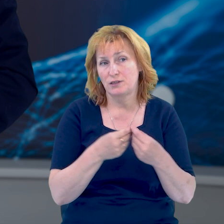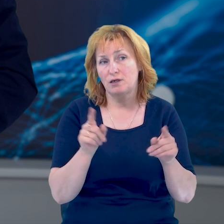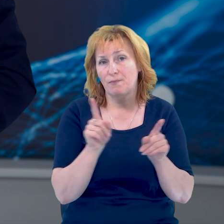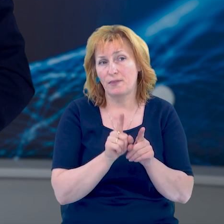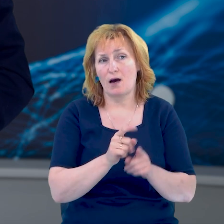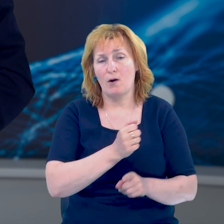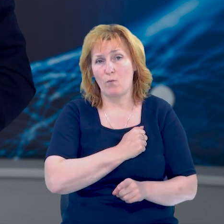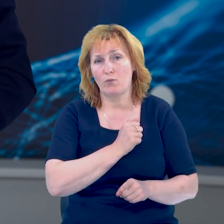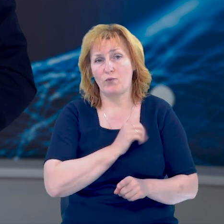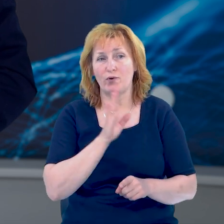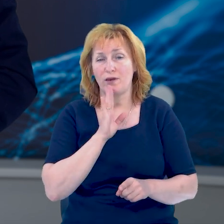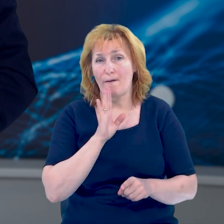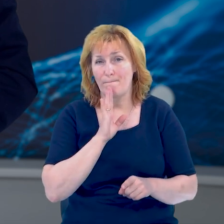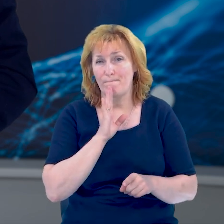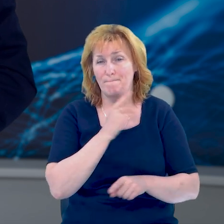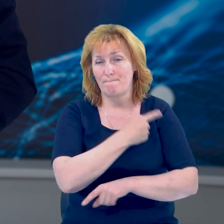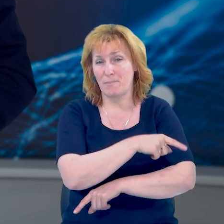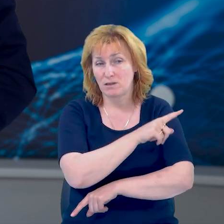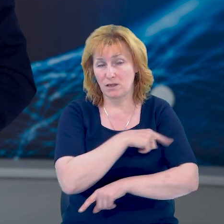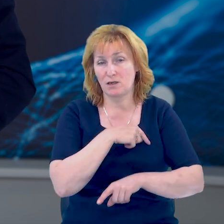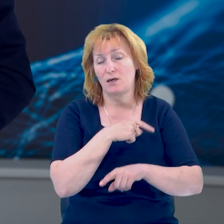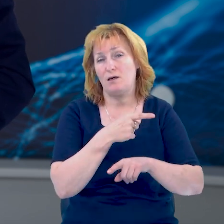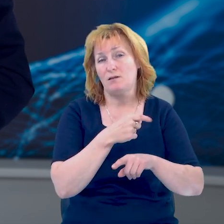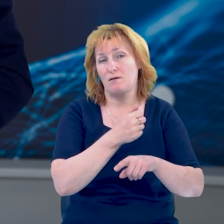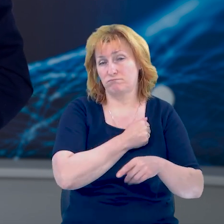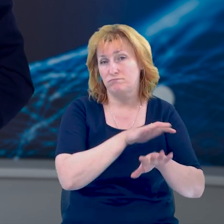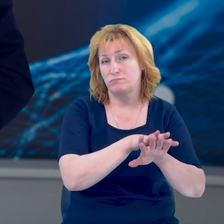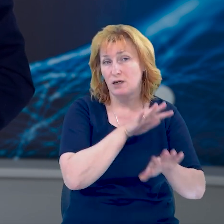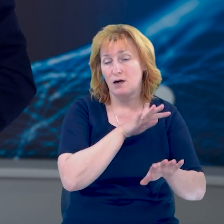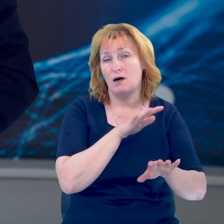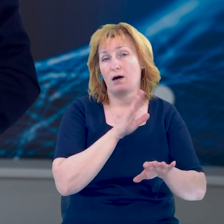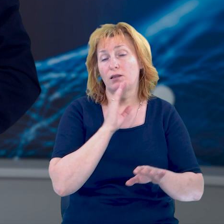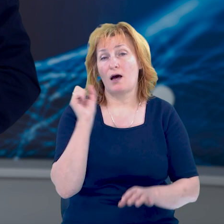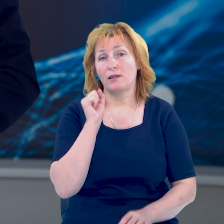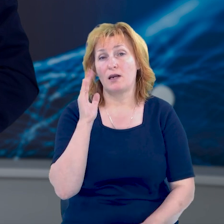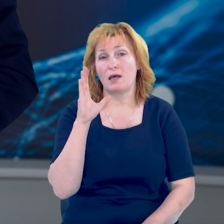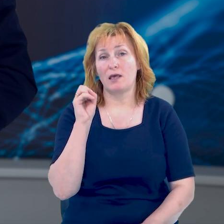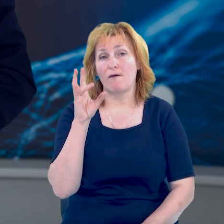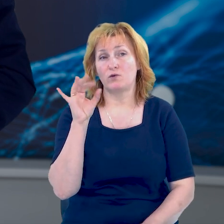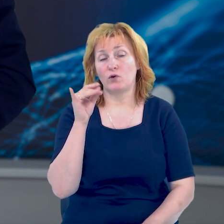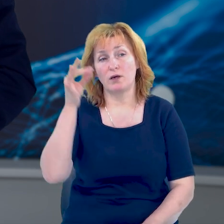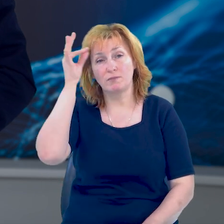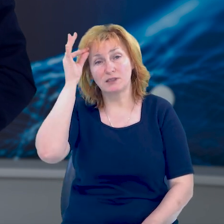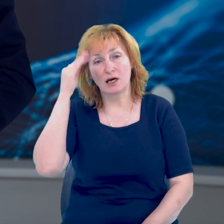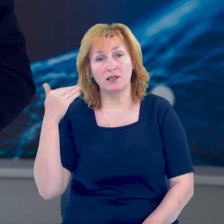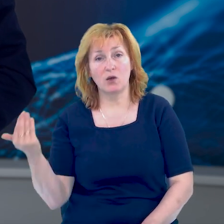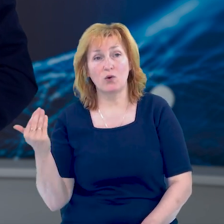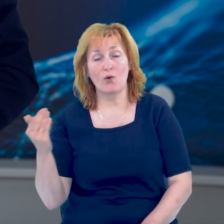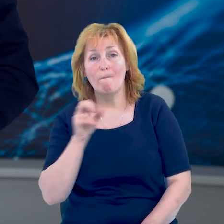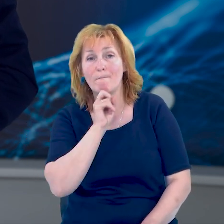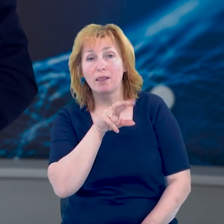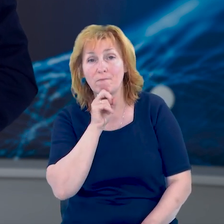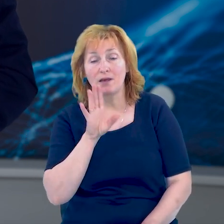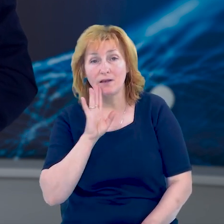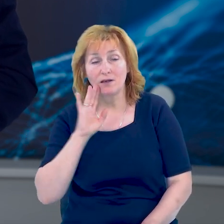життя бойової медикині 72-ї бригади імені Чорних Запорожців Ангеліни Євдокимової згадує її племінниця.